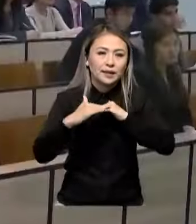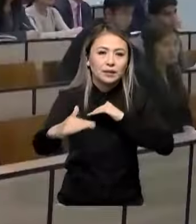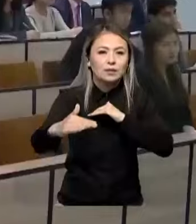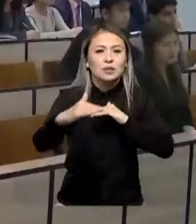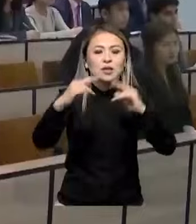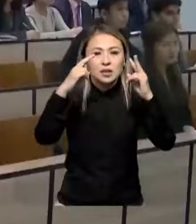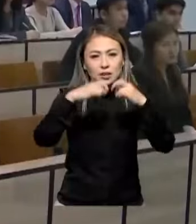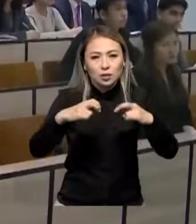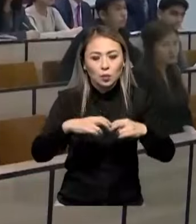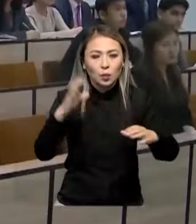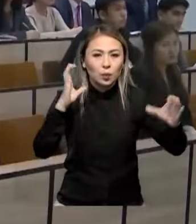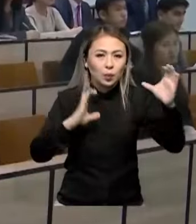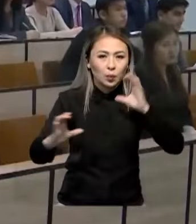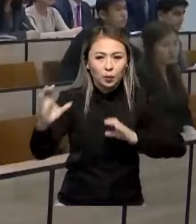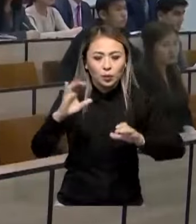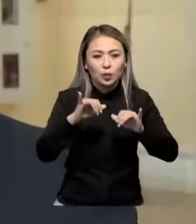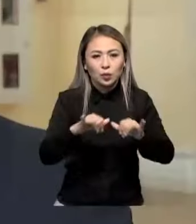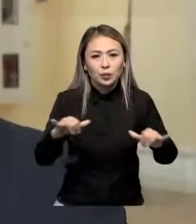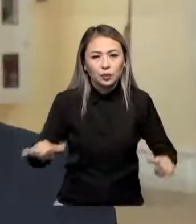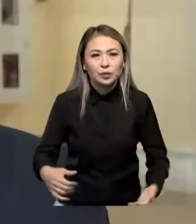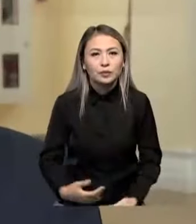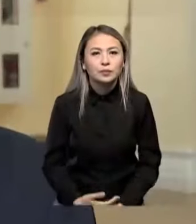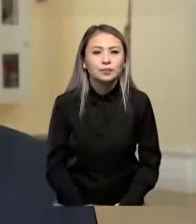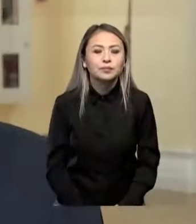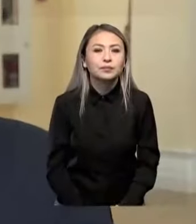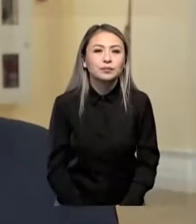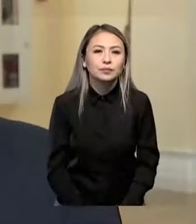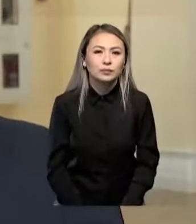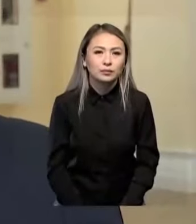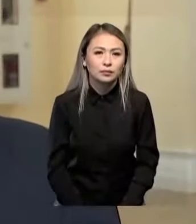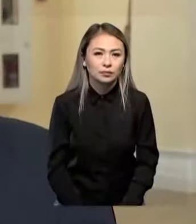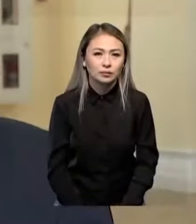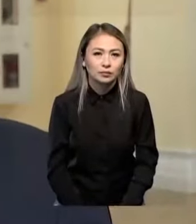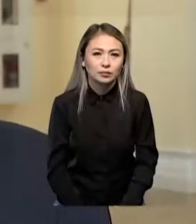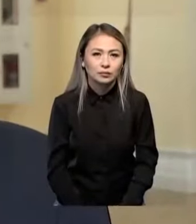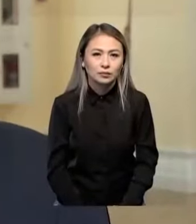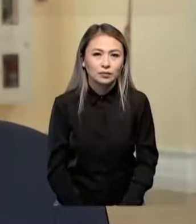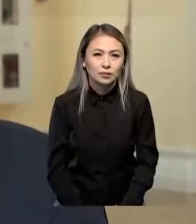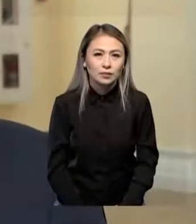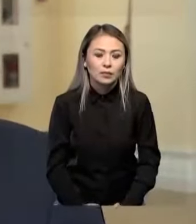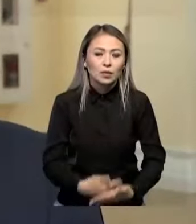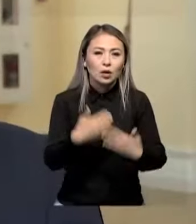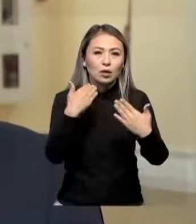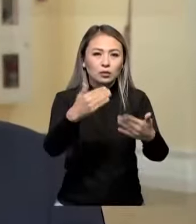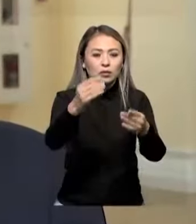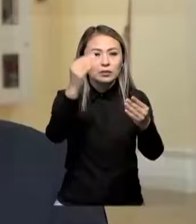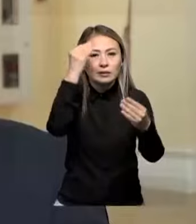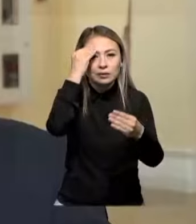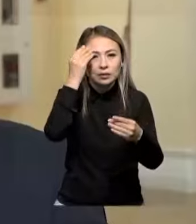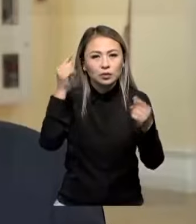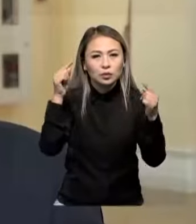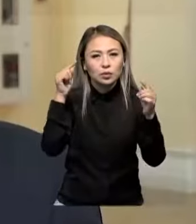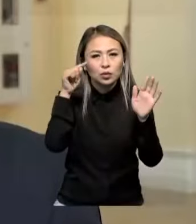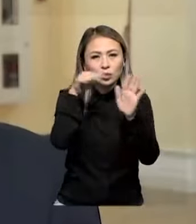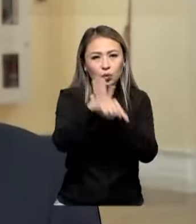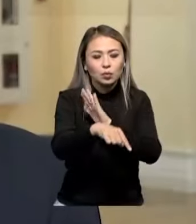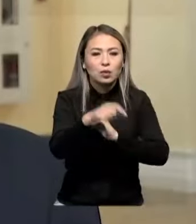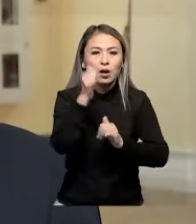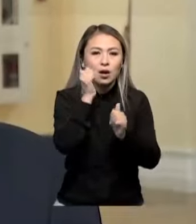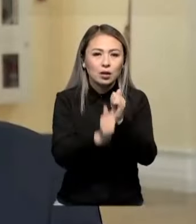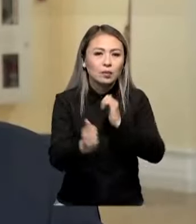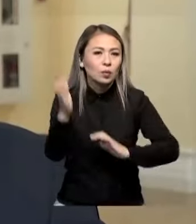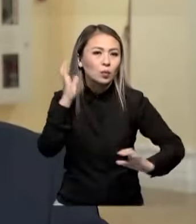Жұмыстармен айнасатын университеттер көбе еуде. Бұғынғы жиындағы түпкі айтылған негізгі сөз, әр бір